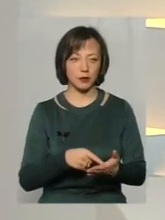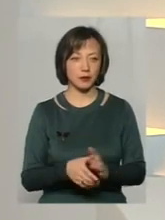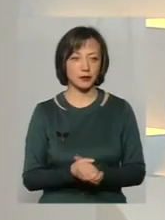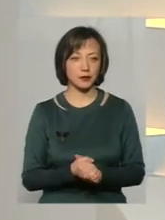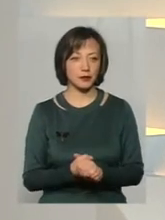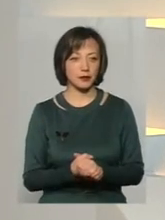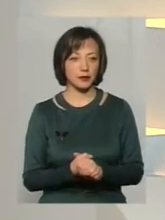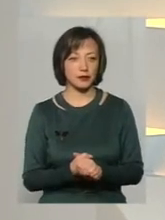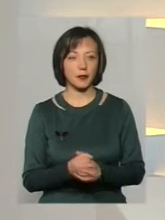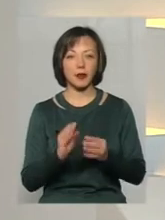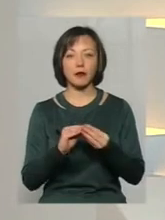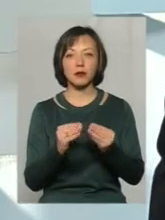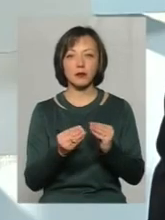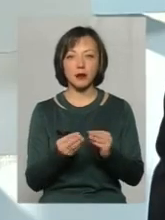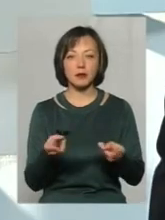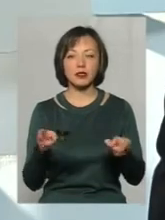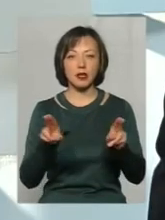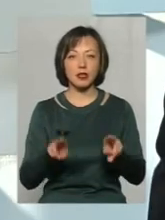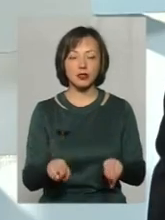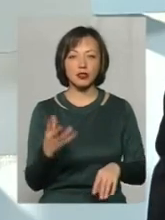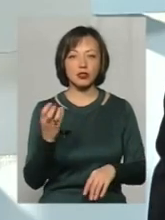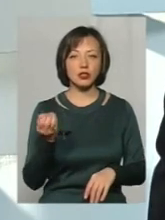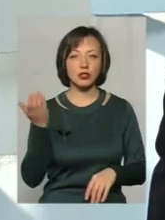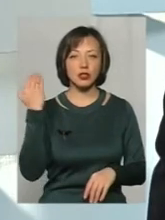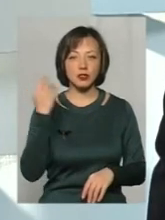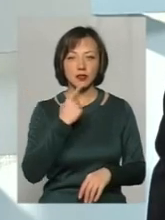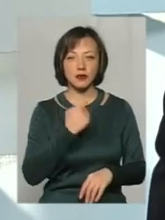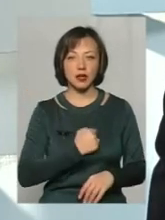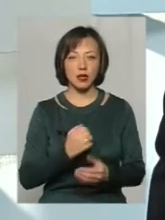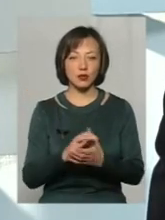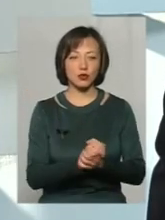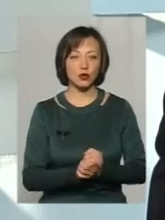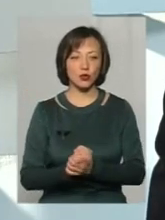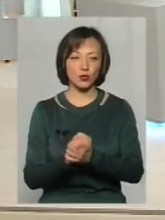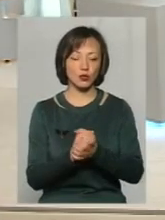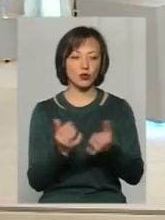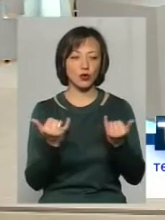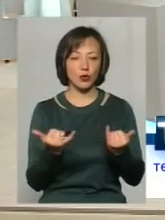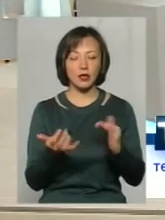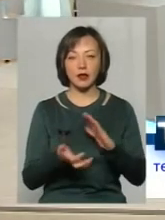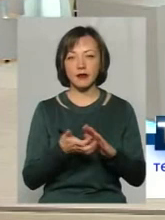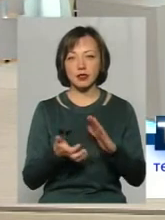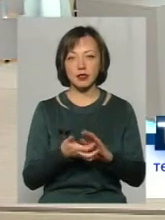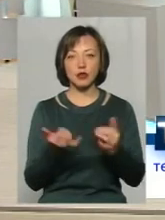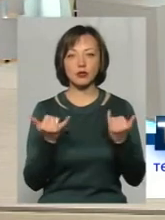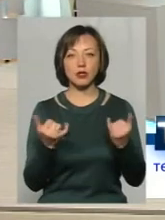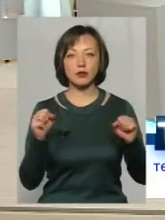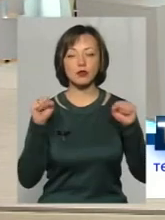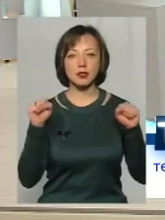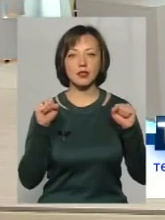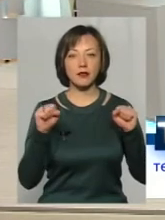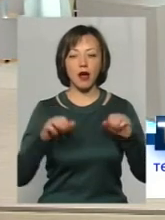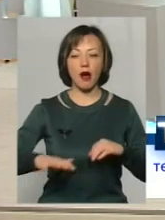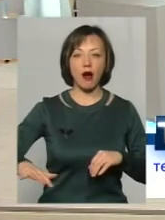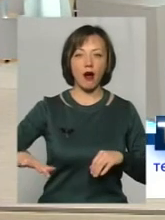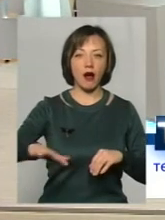Проблеми залишилися ще з часів Радянського Союзу, а сьогодні не вистачає сучасних спортивних арен.